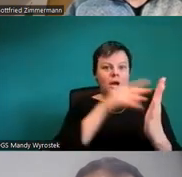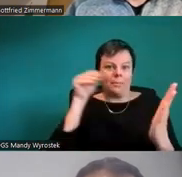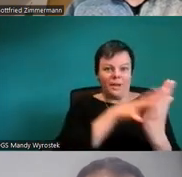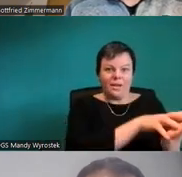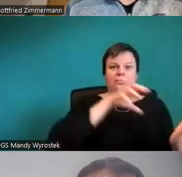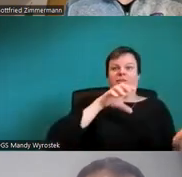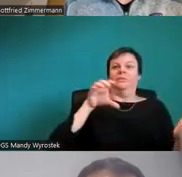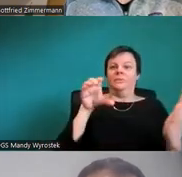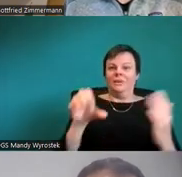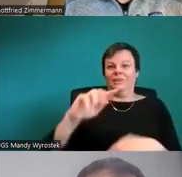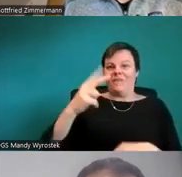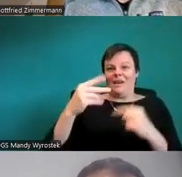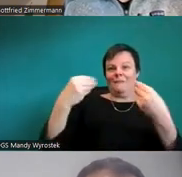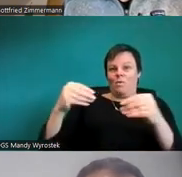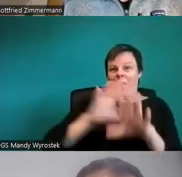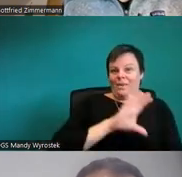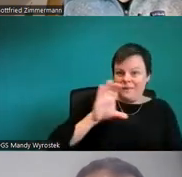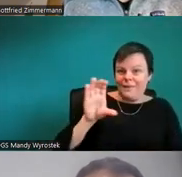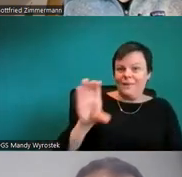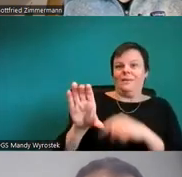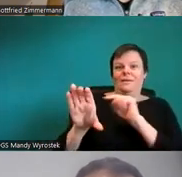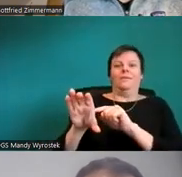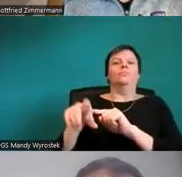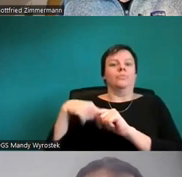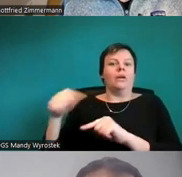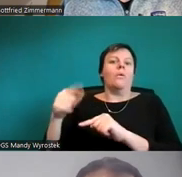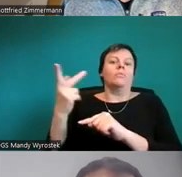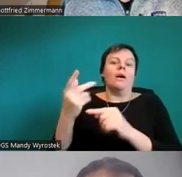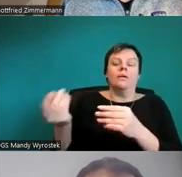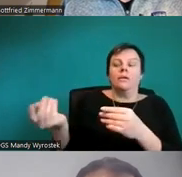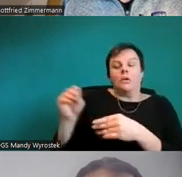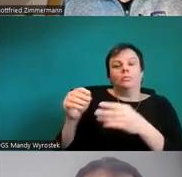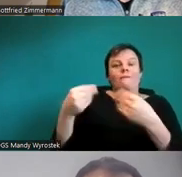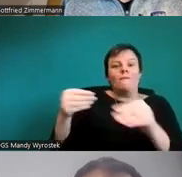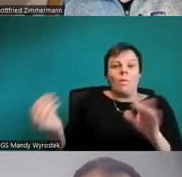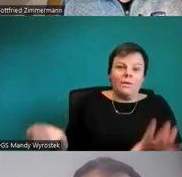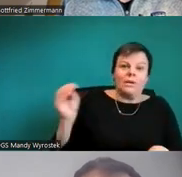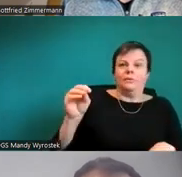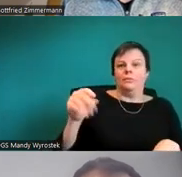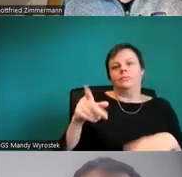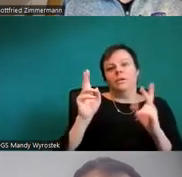Folie und dann einfach Textbeschreibung.